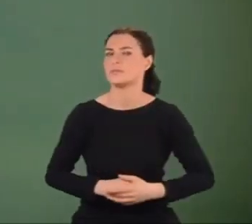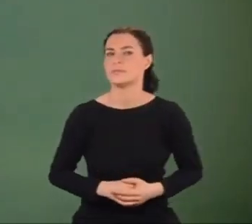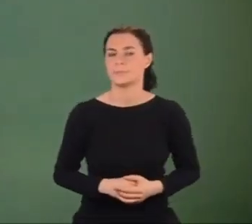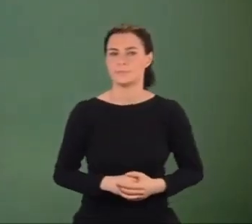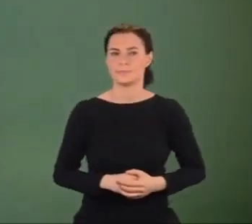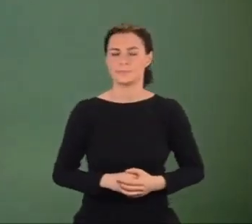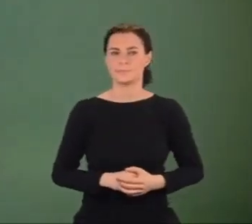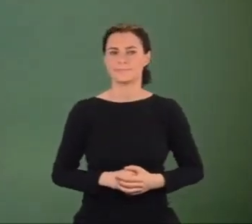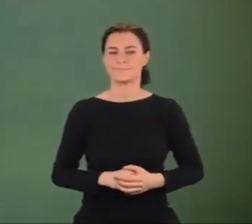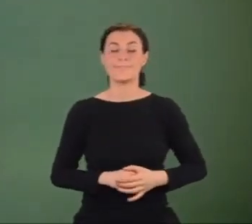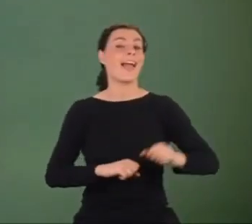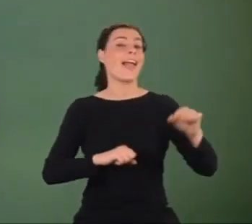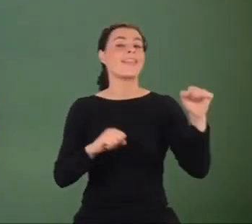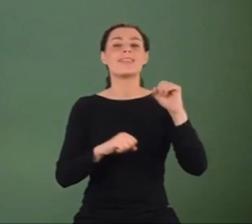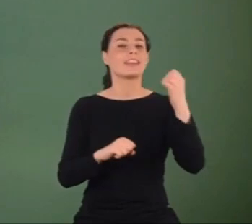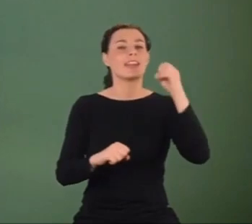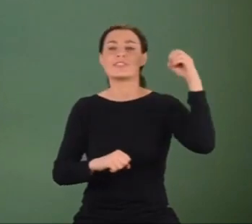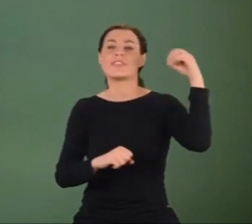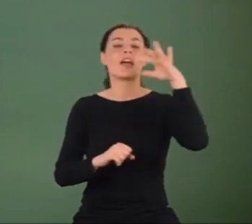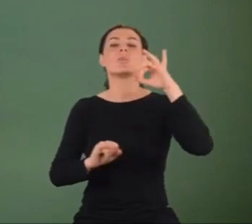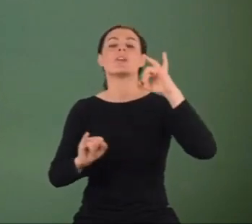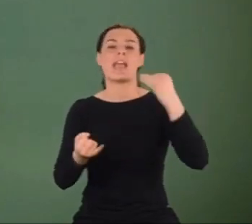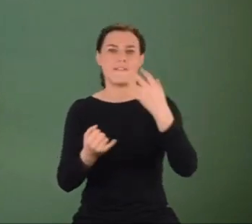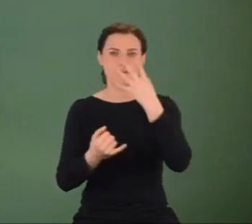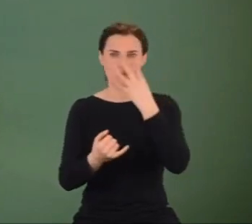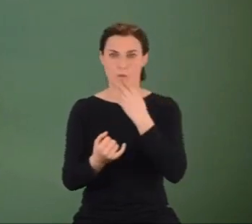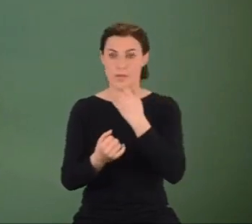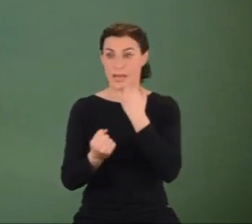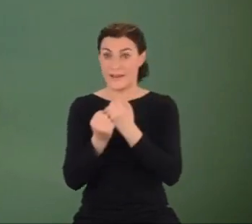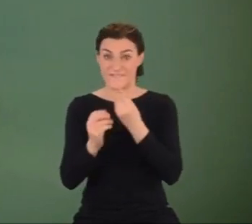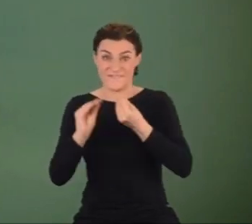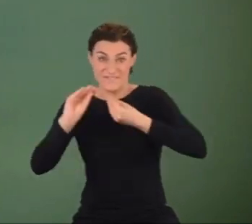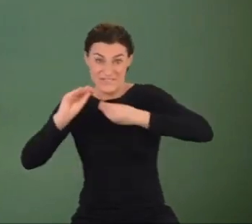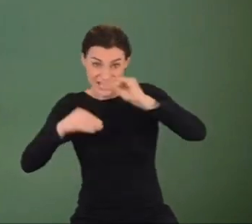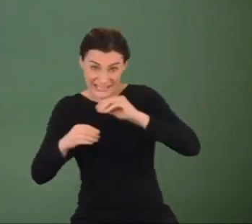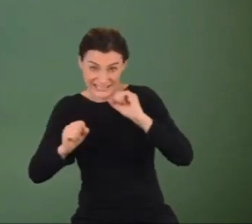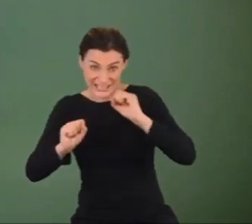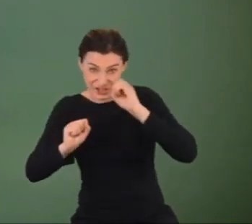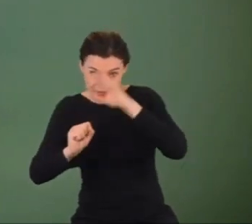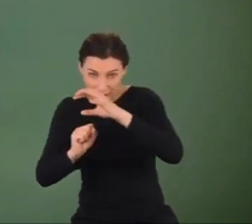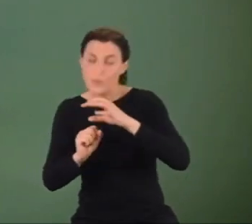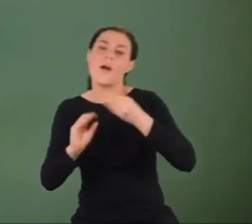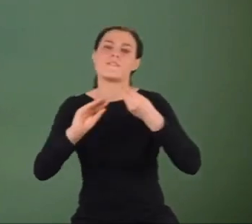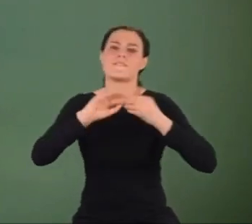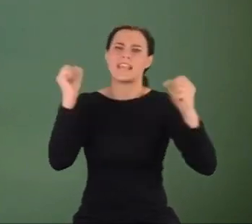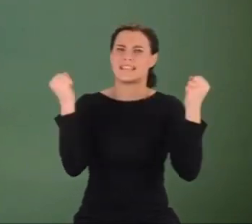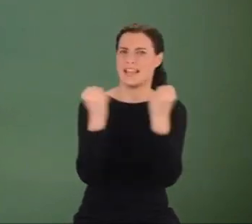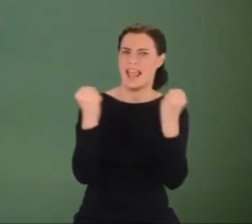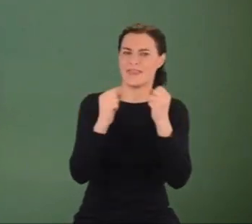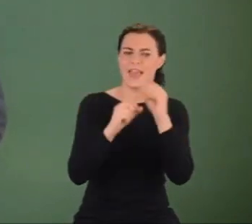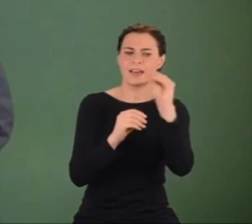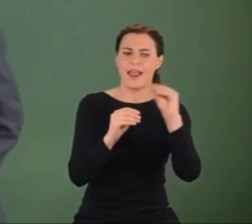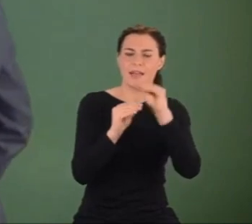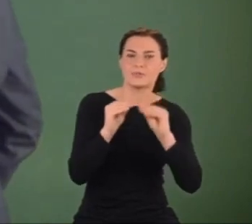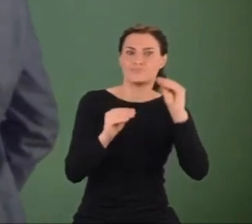Energia światła równa się energii, jaką wytworzył elektron, przemieszczając się z jednej orbity na drugą.